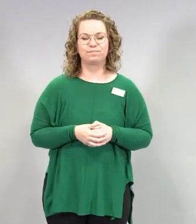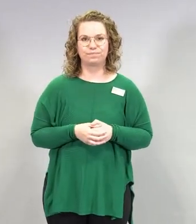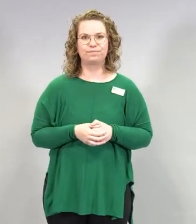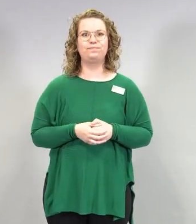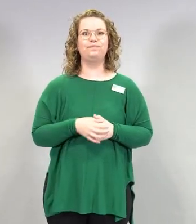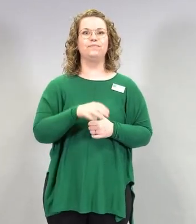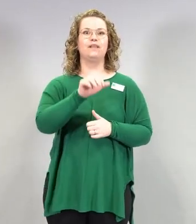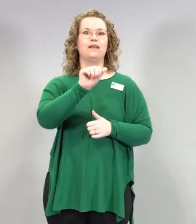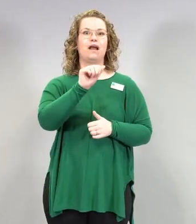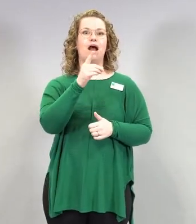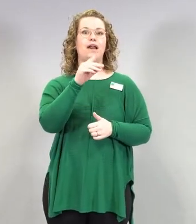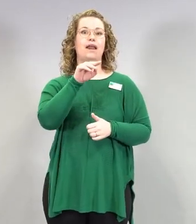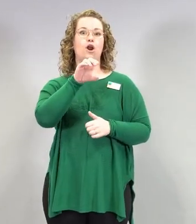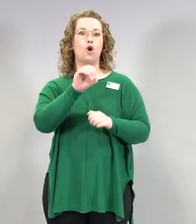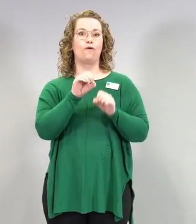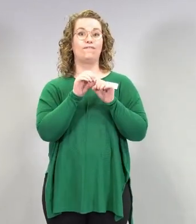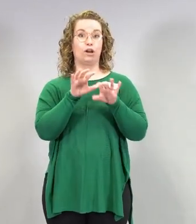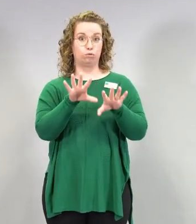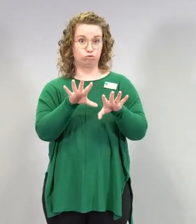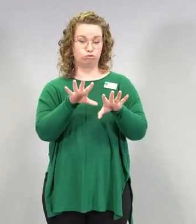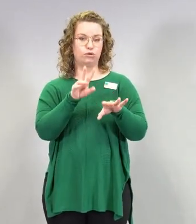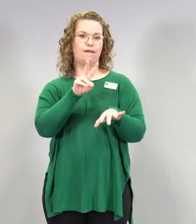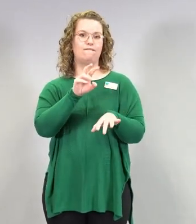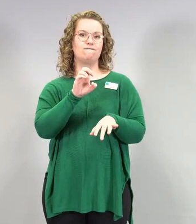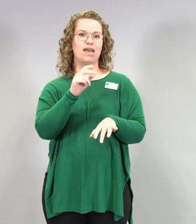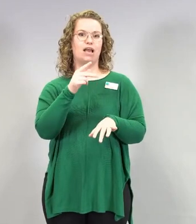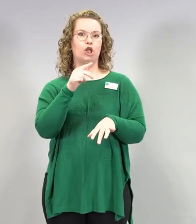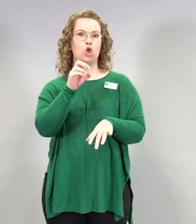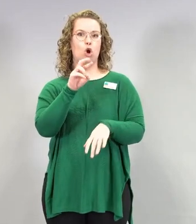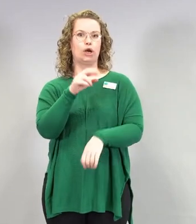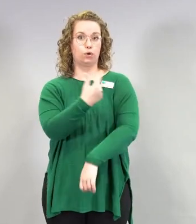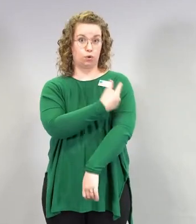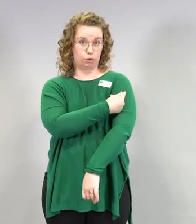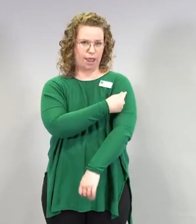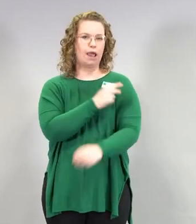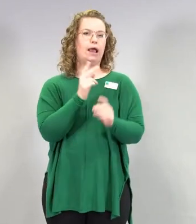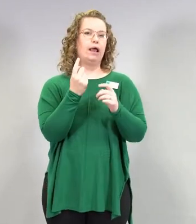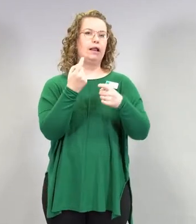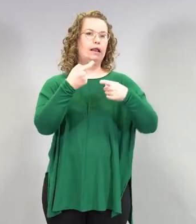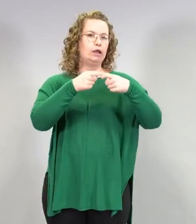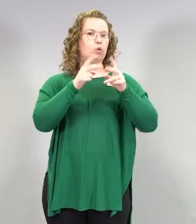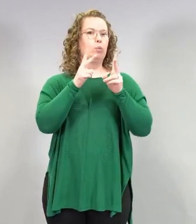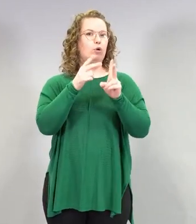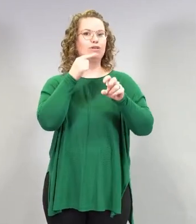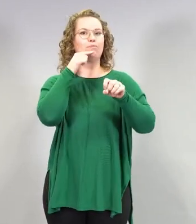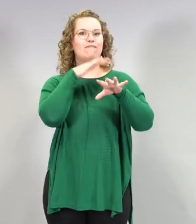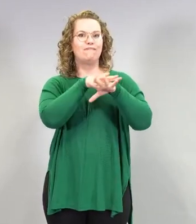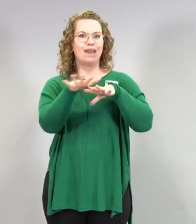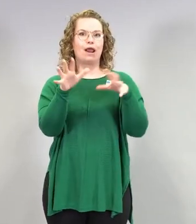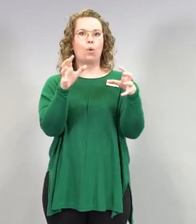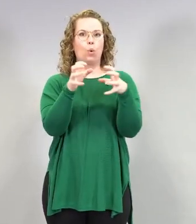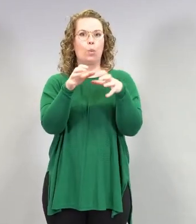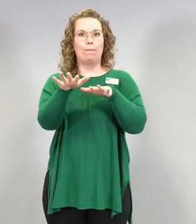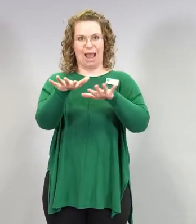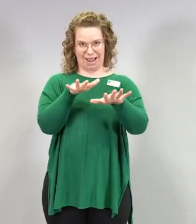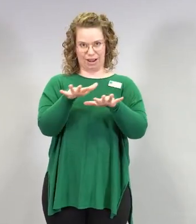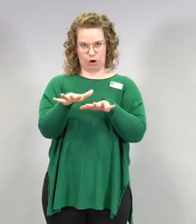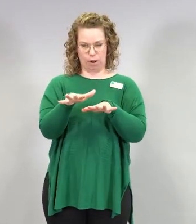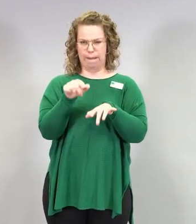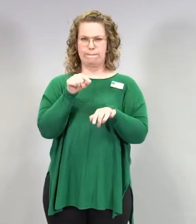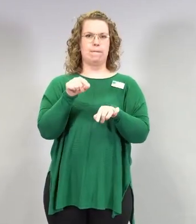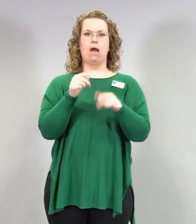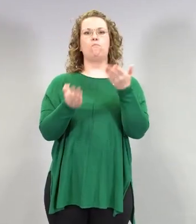Adenovirusvektorirokotteilla on nähty veren hyytymisen häiriötä. Se on tämmöinen ei mikään tavallinen tulppa, vaan